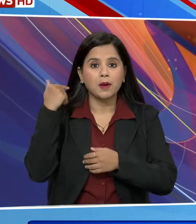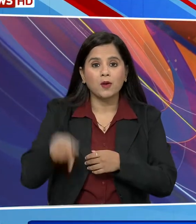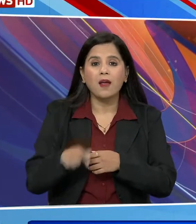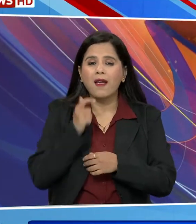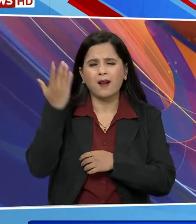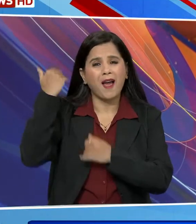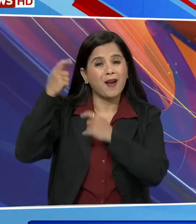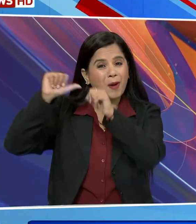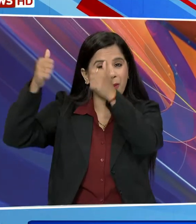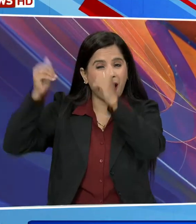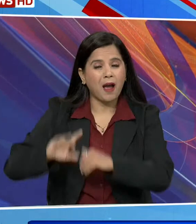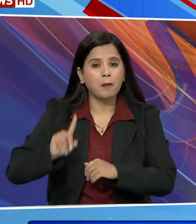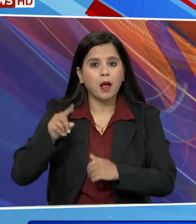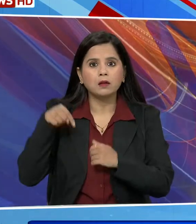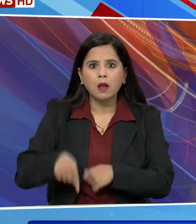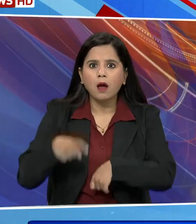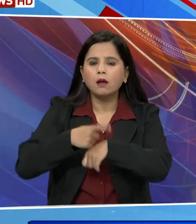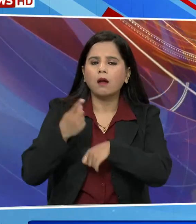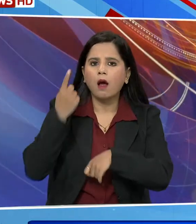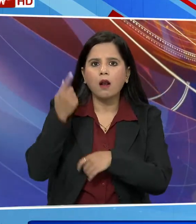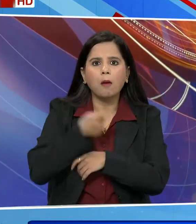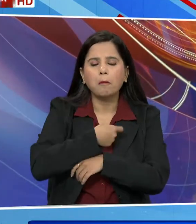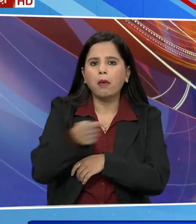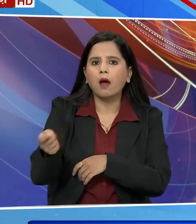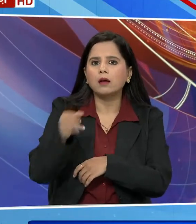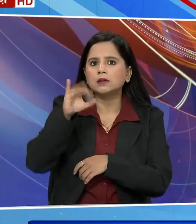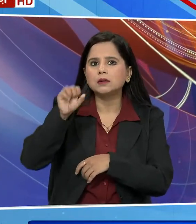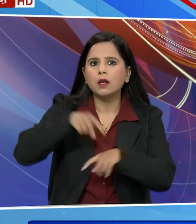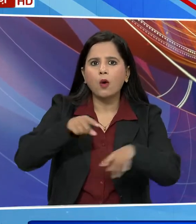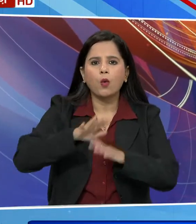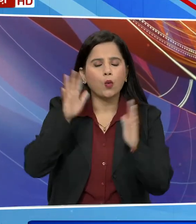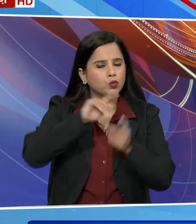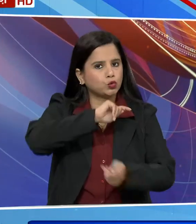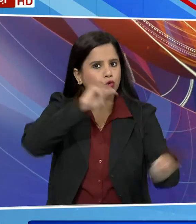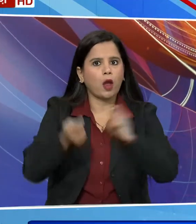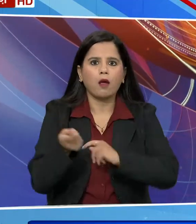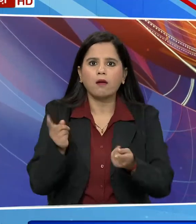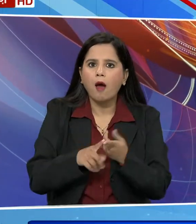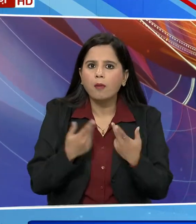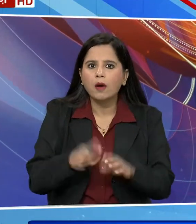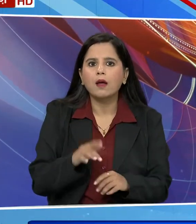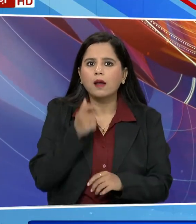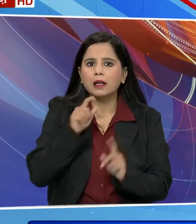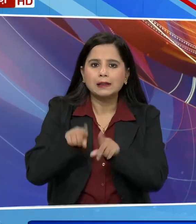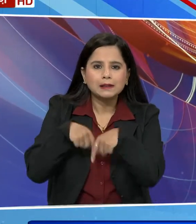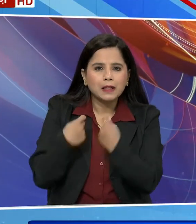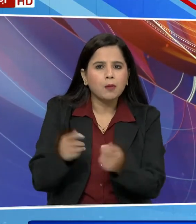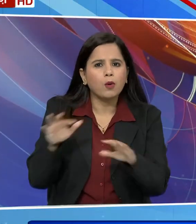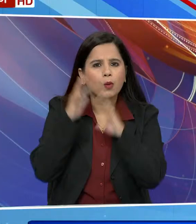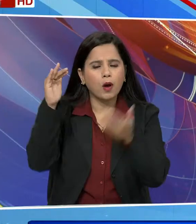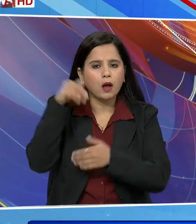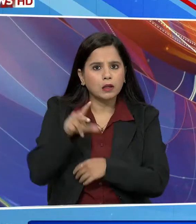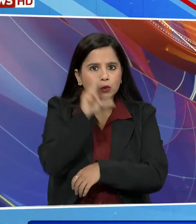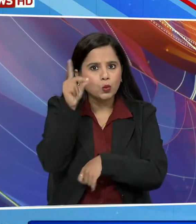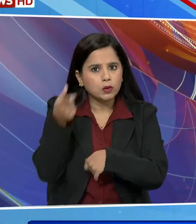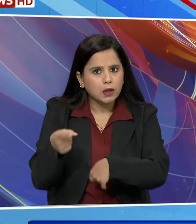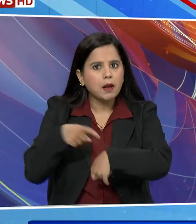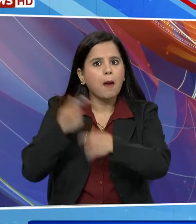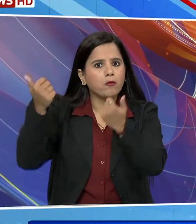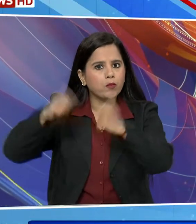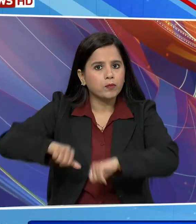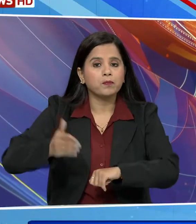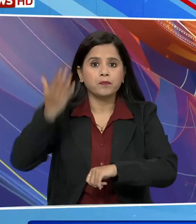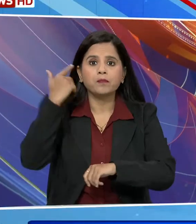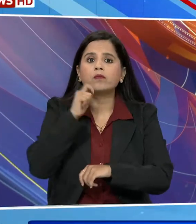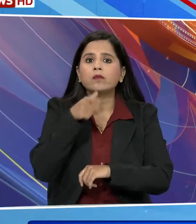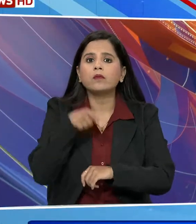इंगलेंड को भी उनसे ट्वन से हराकर बड़ा लॉट पेर किया इंगलेंड की टीम के विश्व कप में ये दूसरी हार है इससे पहले